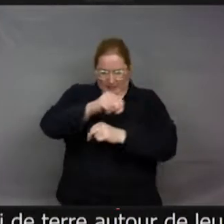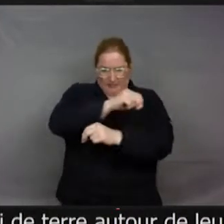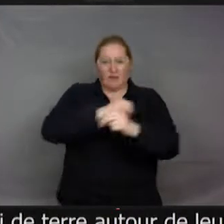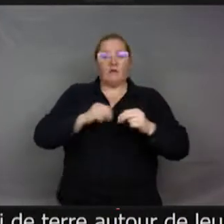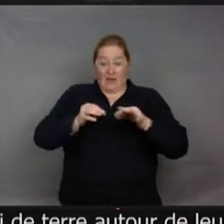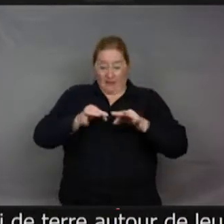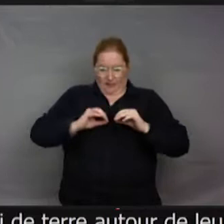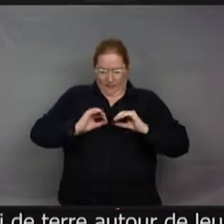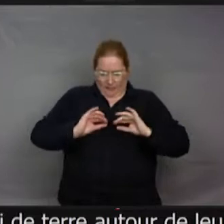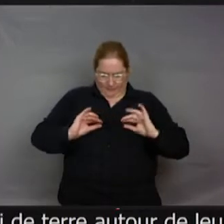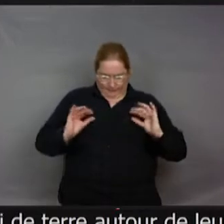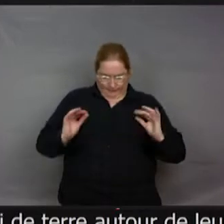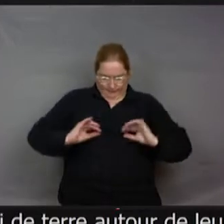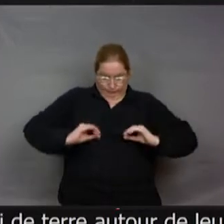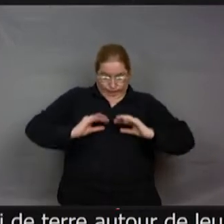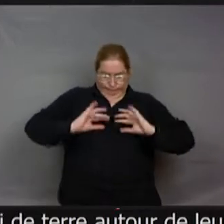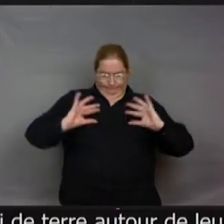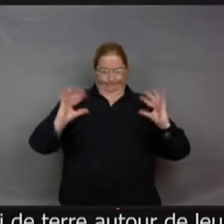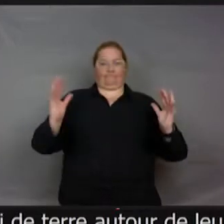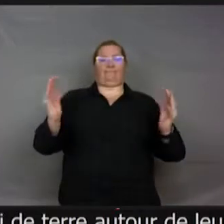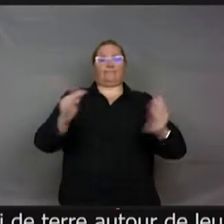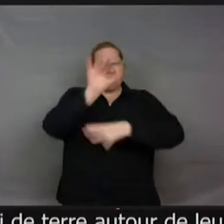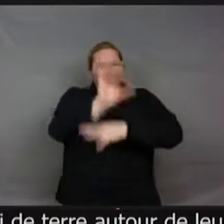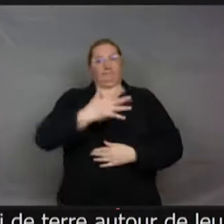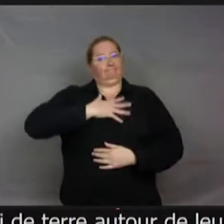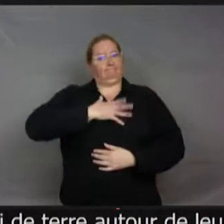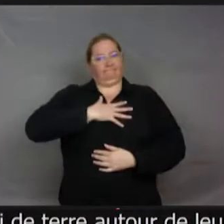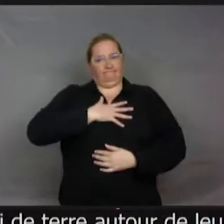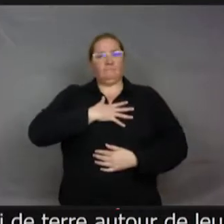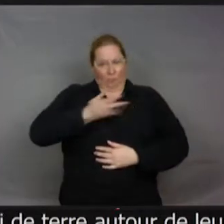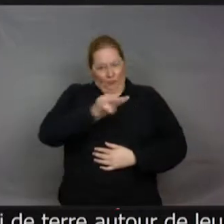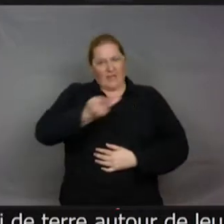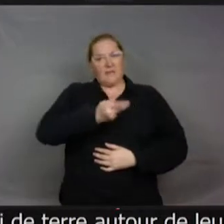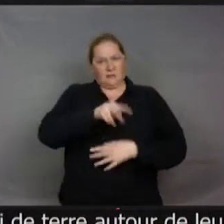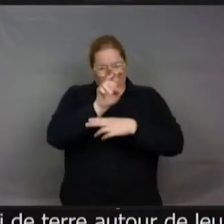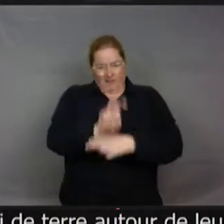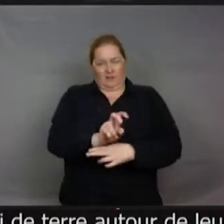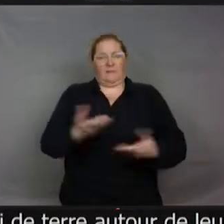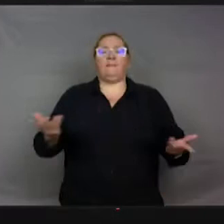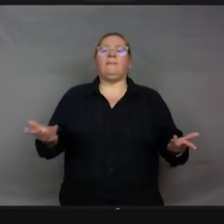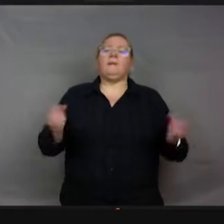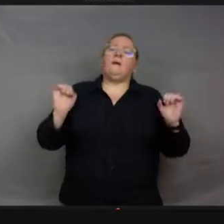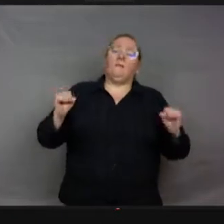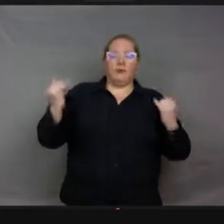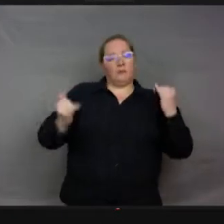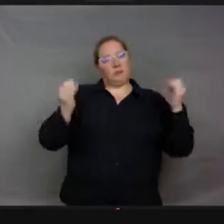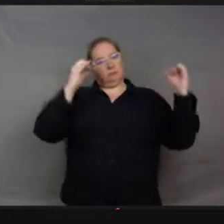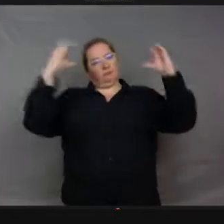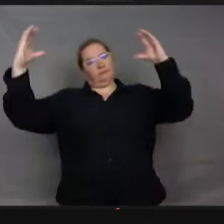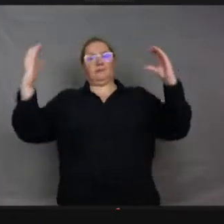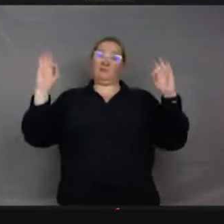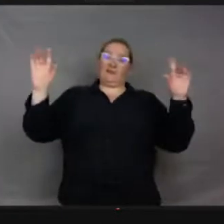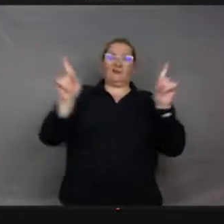les coccinelles, dont certaines coccinelles mangent les pucerons. Du coup, là, on pourrait carrément dire qu'elles ont fabriqué une étable,